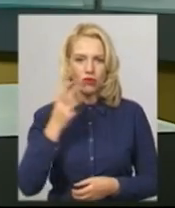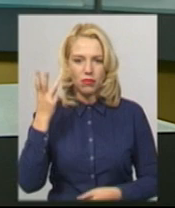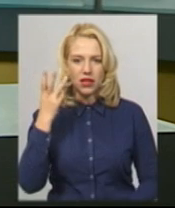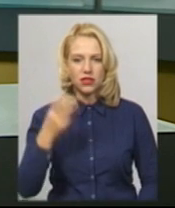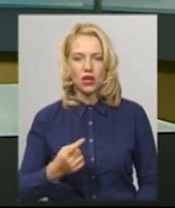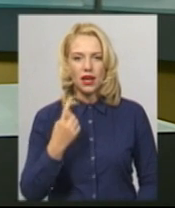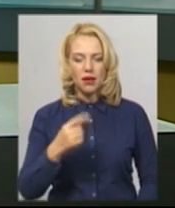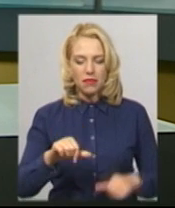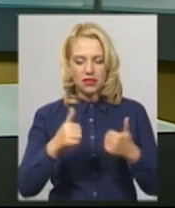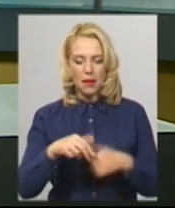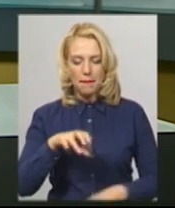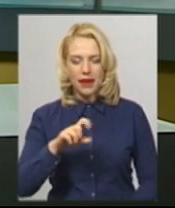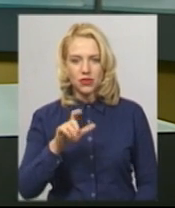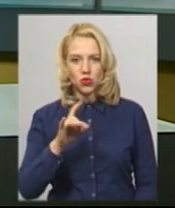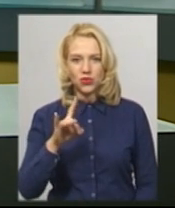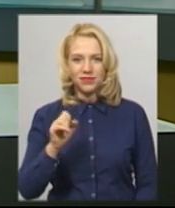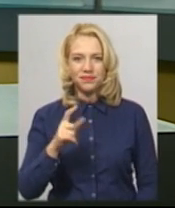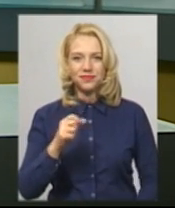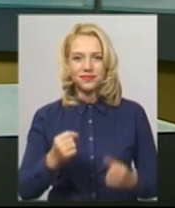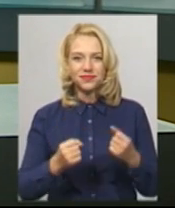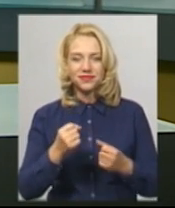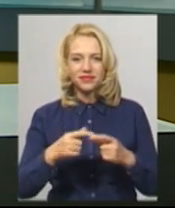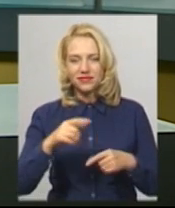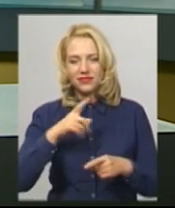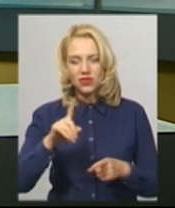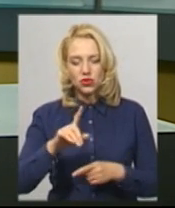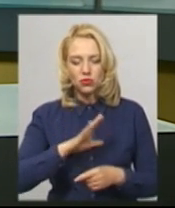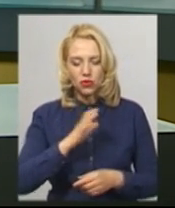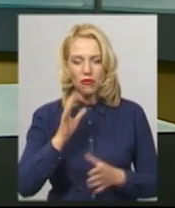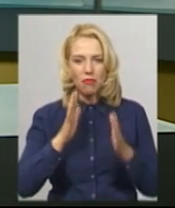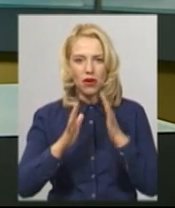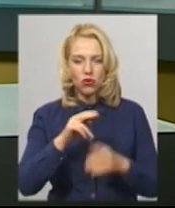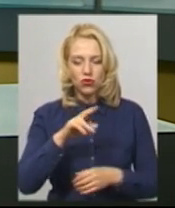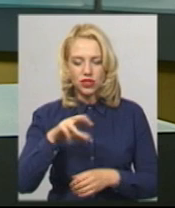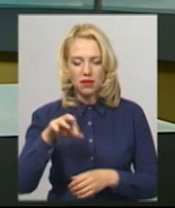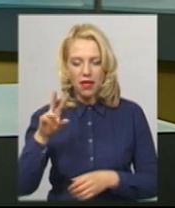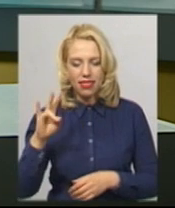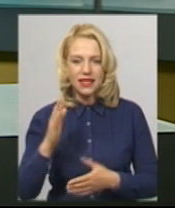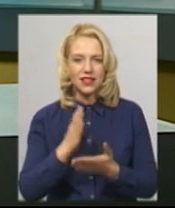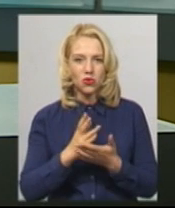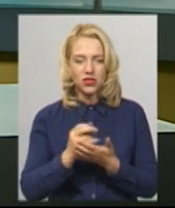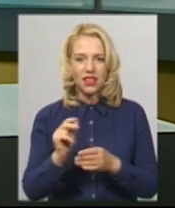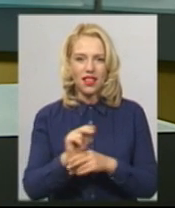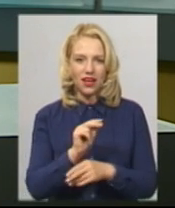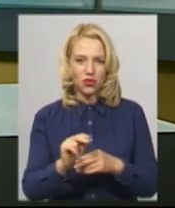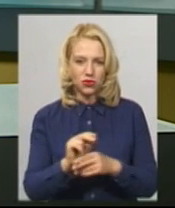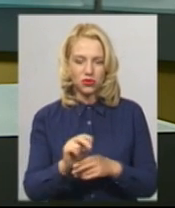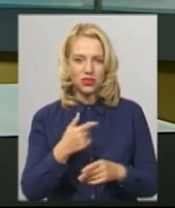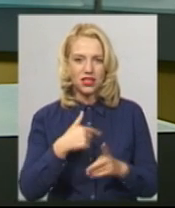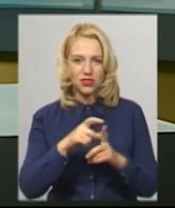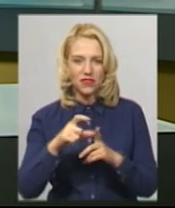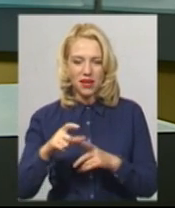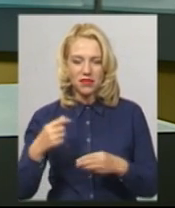Шість фігур Миколи Мазура з автомістечка, що у Хмельницькому парку Чекмана, знаходяться на реконструкції. За словами начальника міського